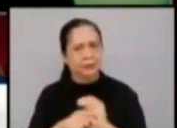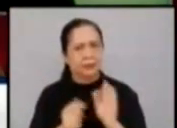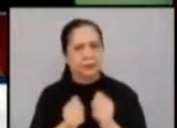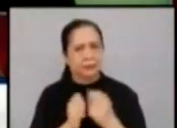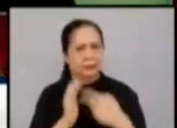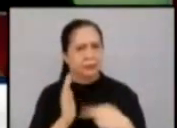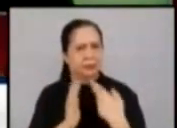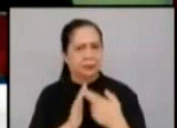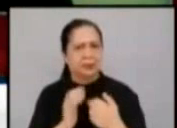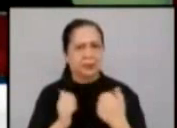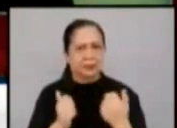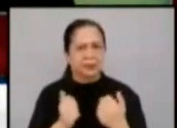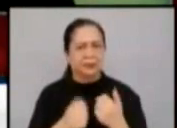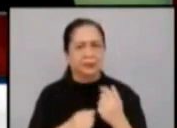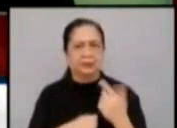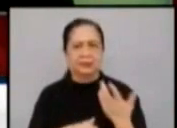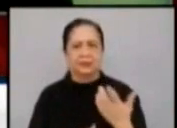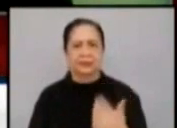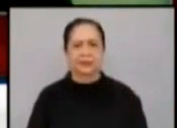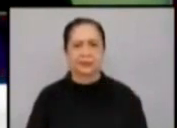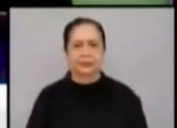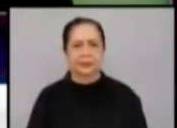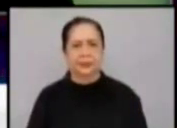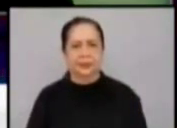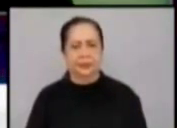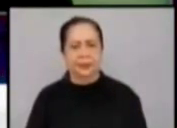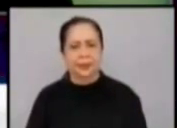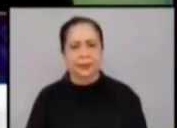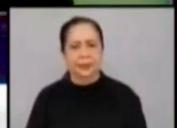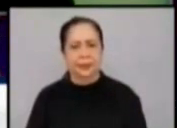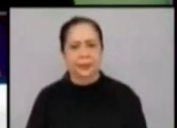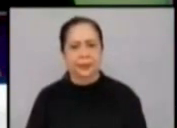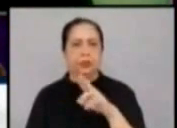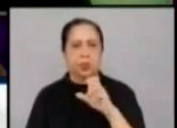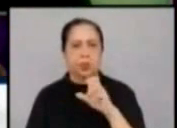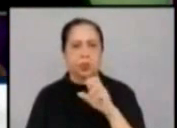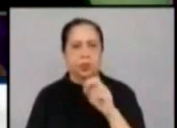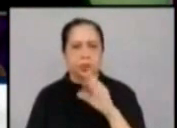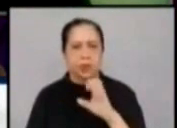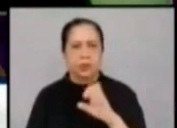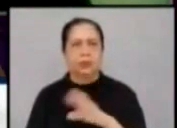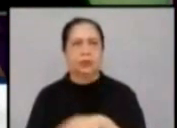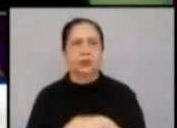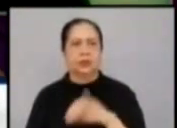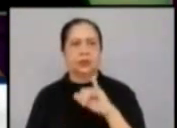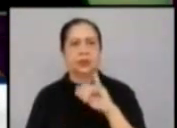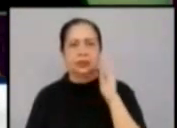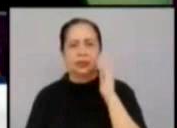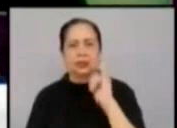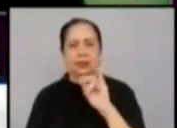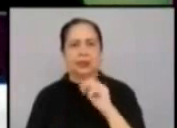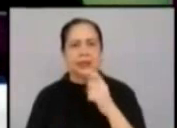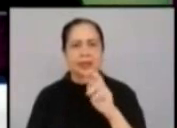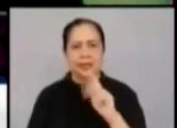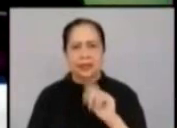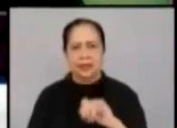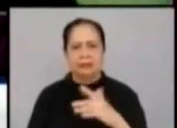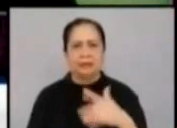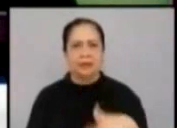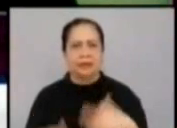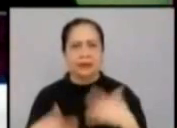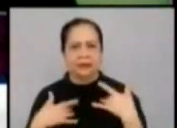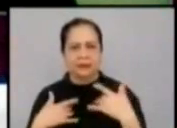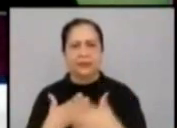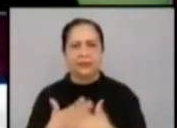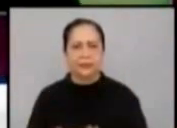So, talaga, it is not something that I want to volunteer or any place would like to volunteer